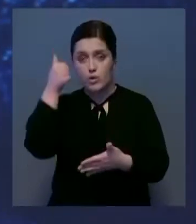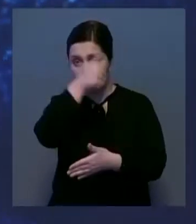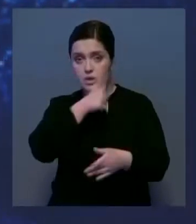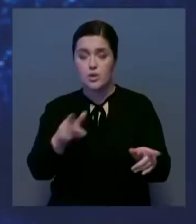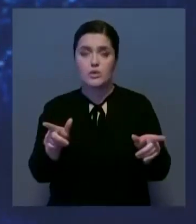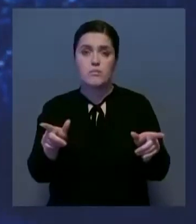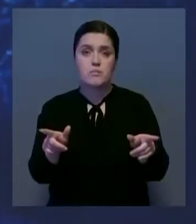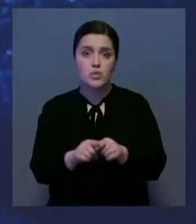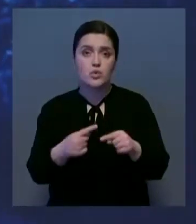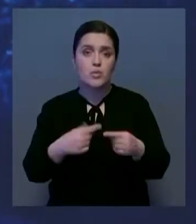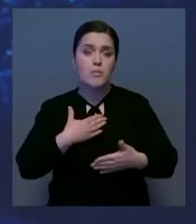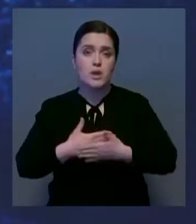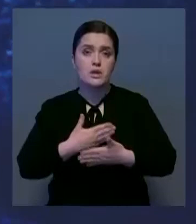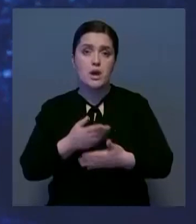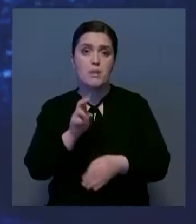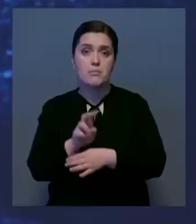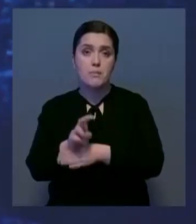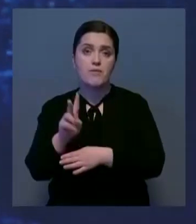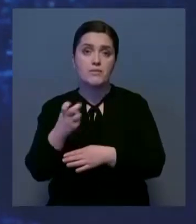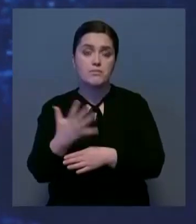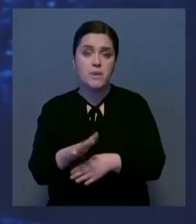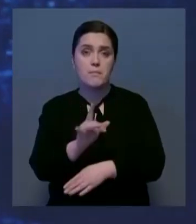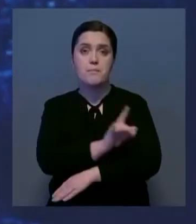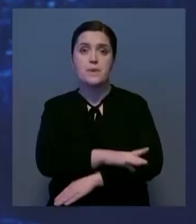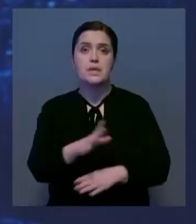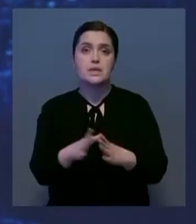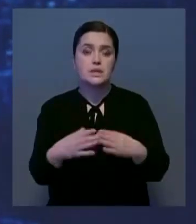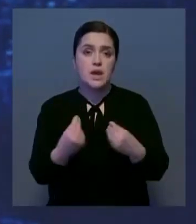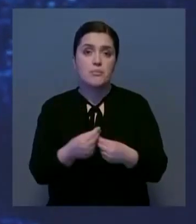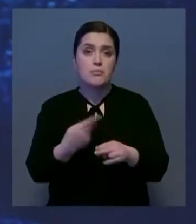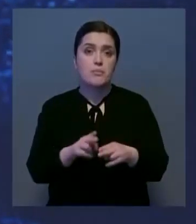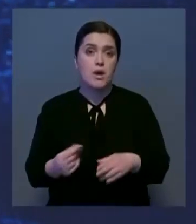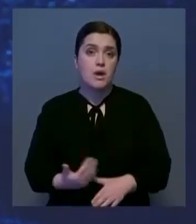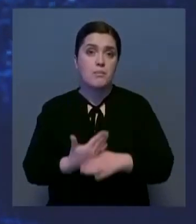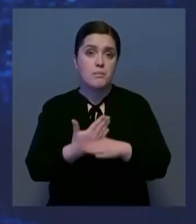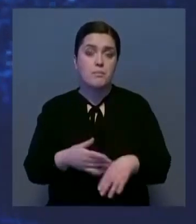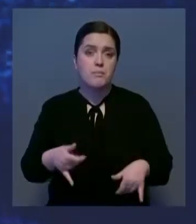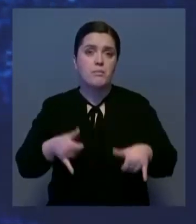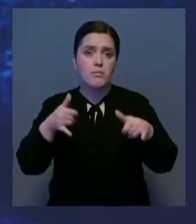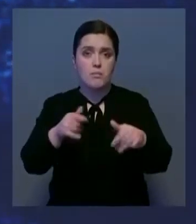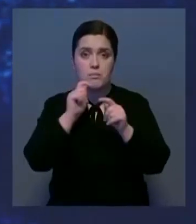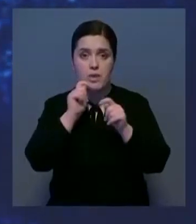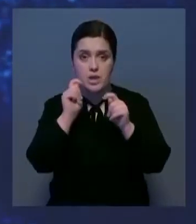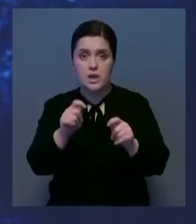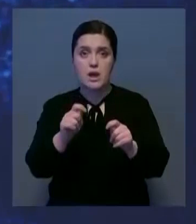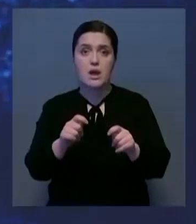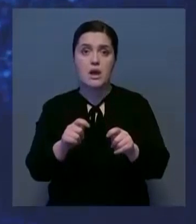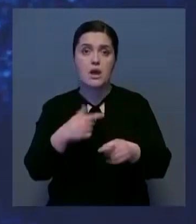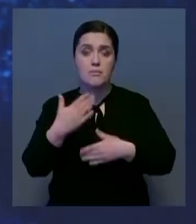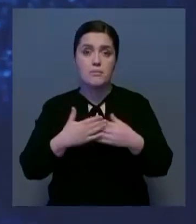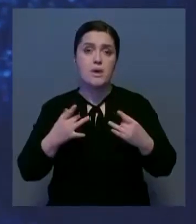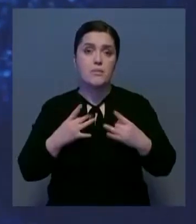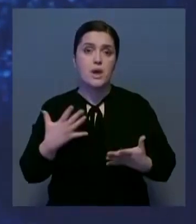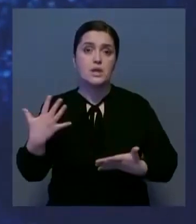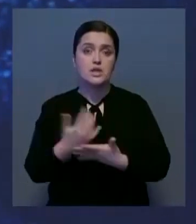города побывала в 250 малообеспеченных семьях. Волонтеры не только привезли им подарки, поздравили с наступающим праздником. Они